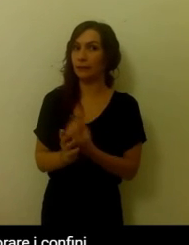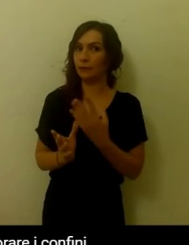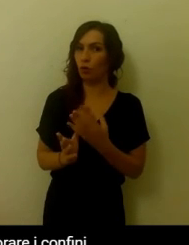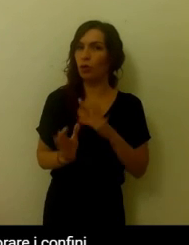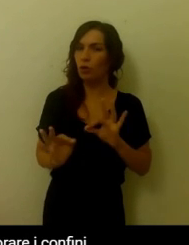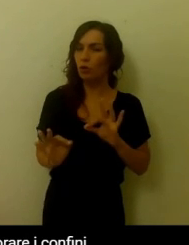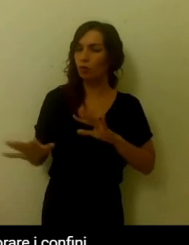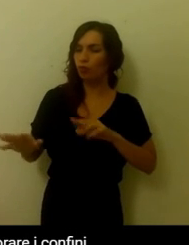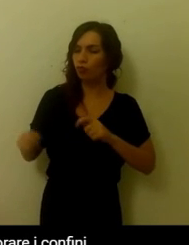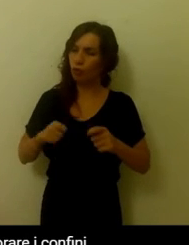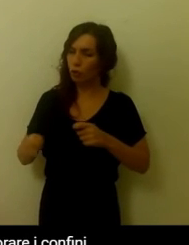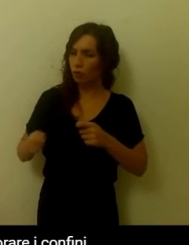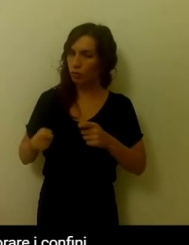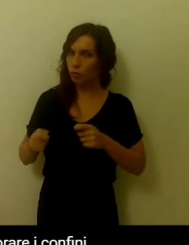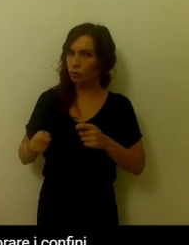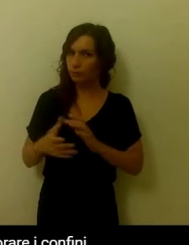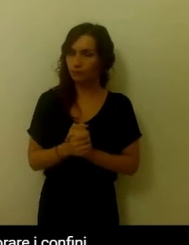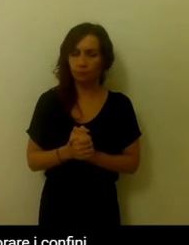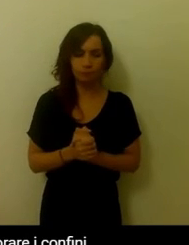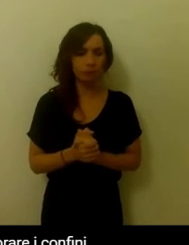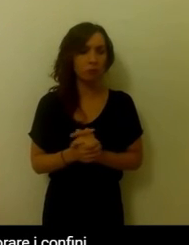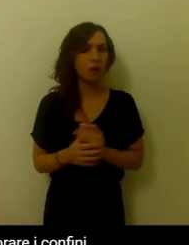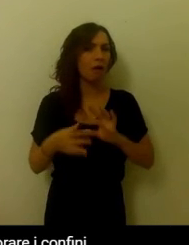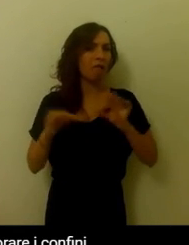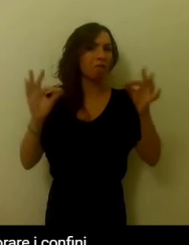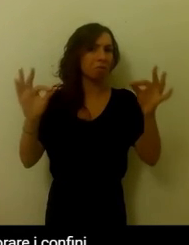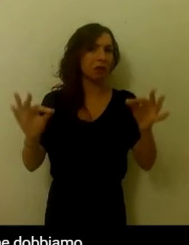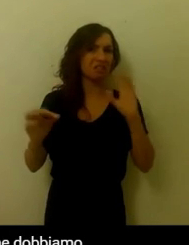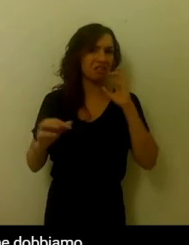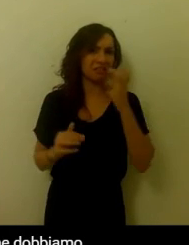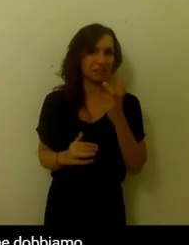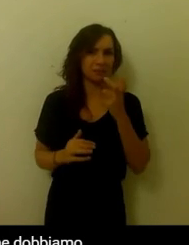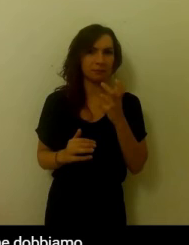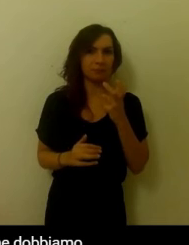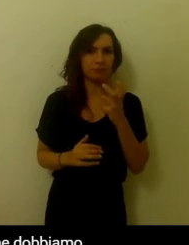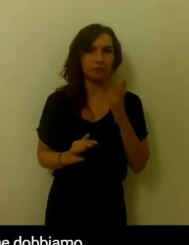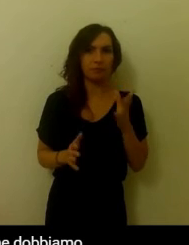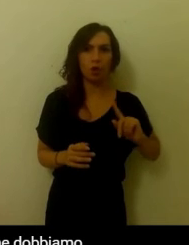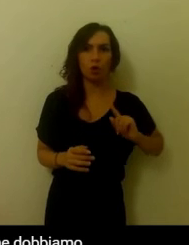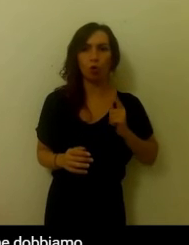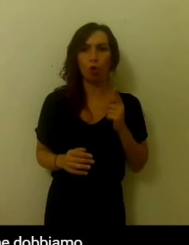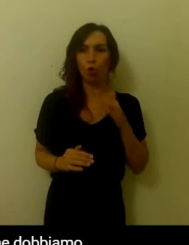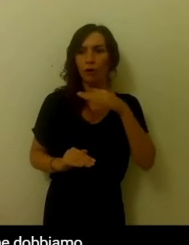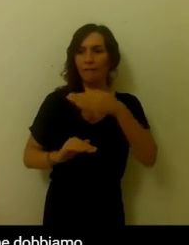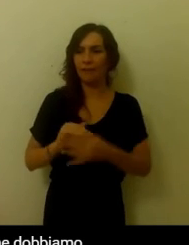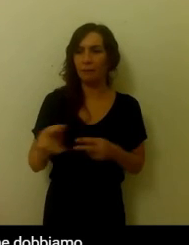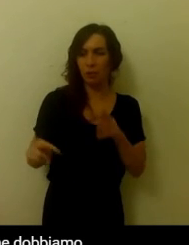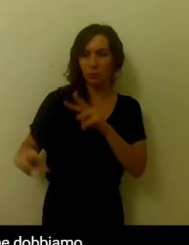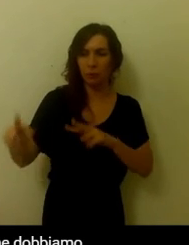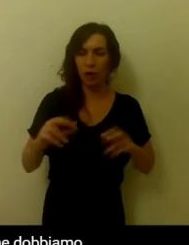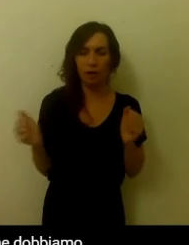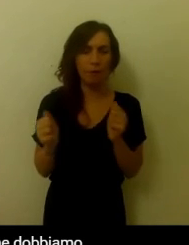Questa frase che può sonare bizzarra, esplorare i confini del dolore senza paura, in realtà